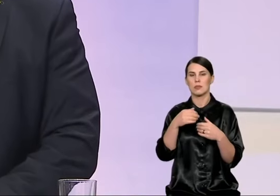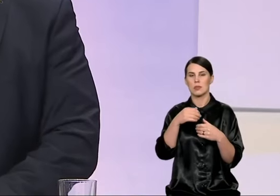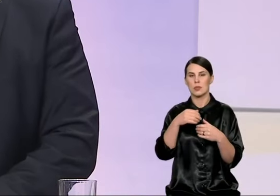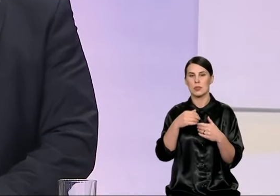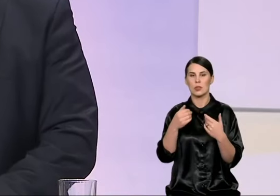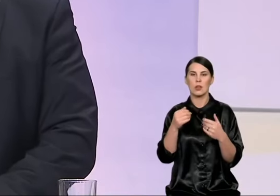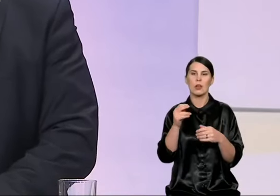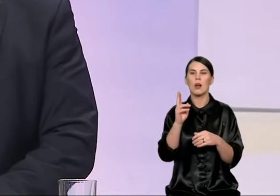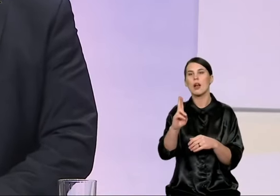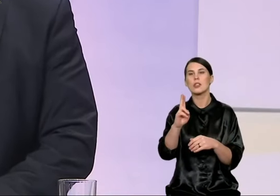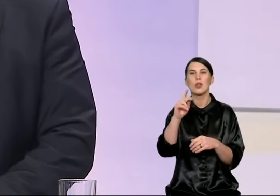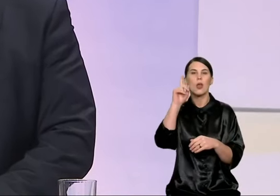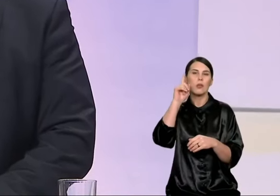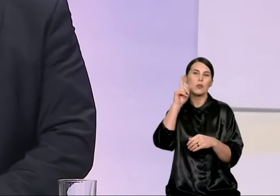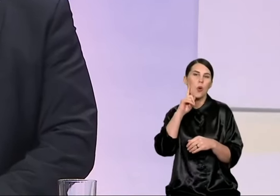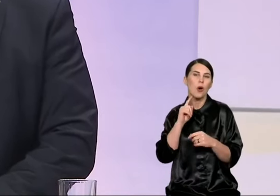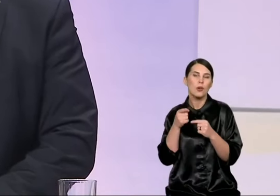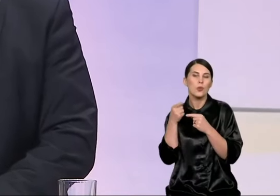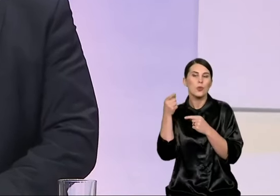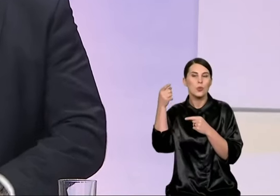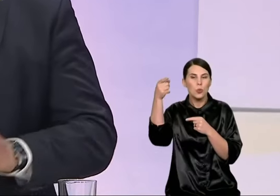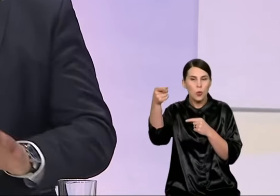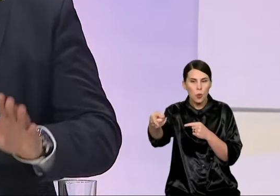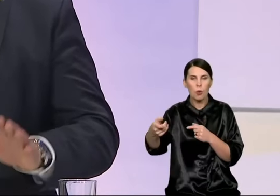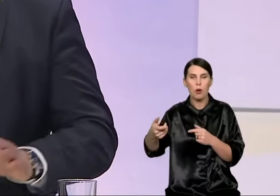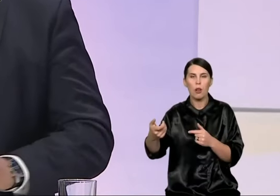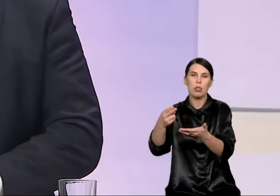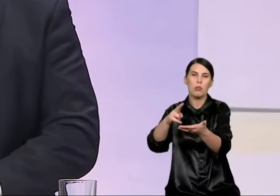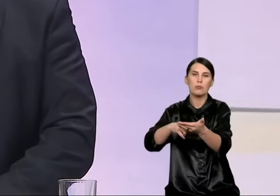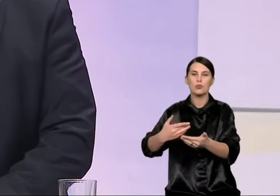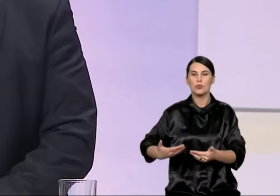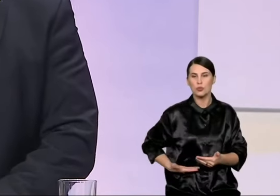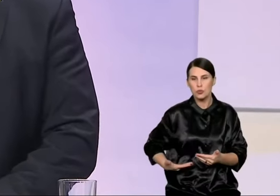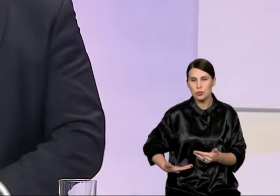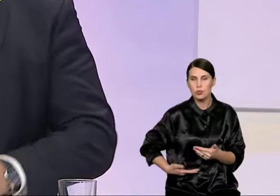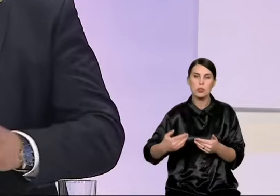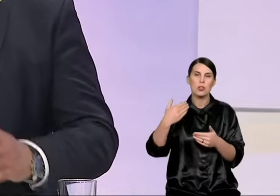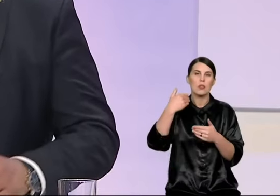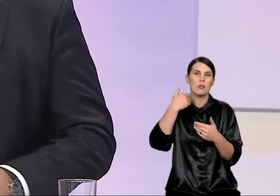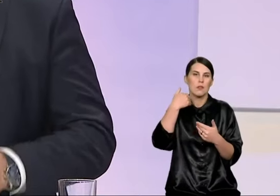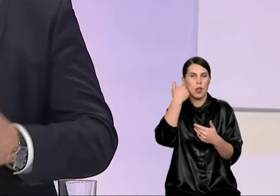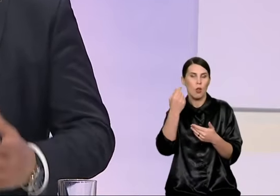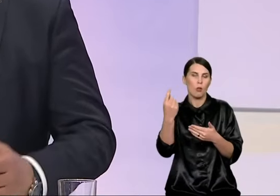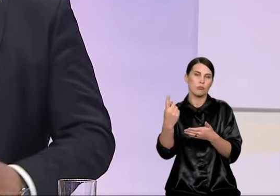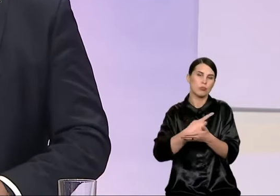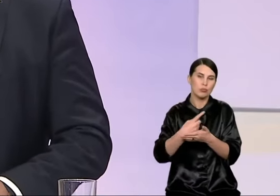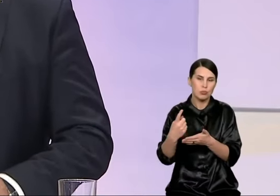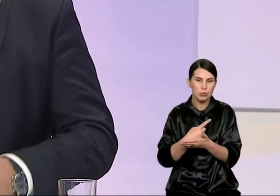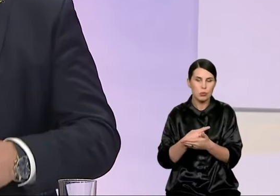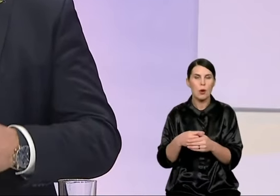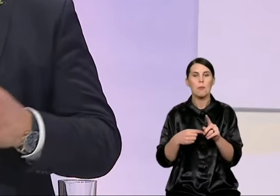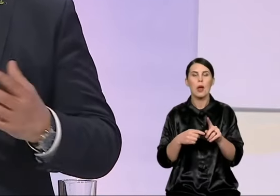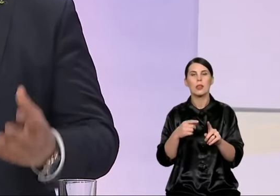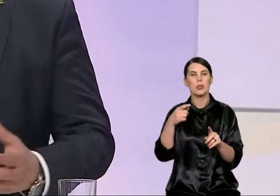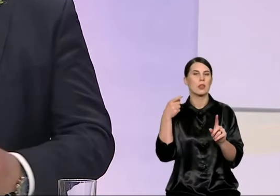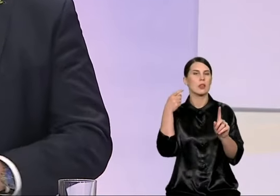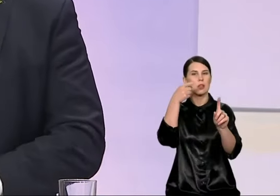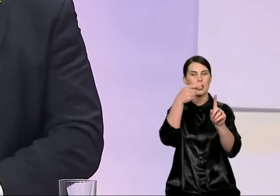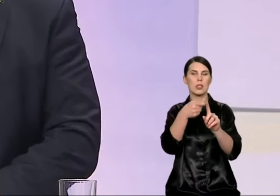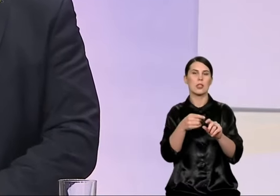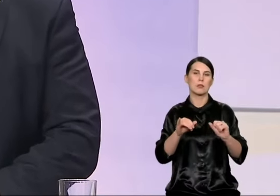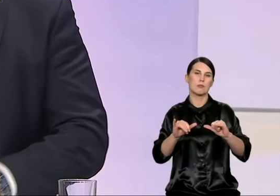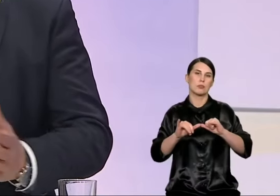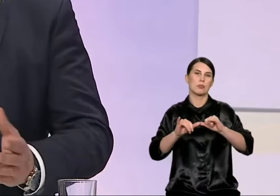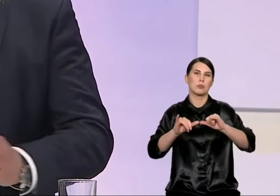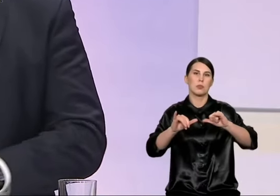de facto pasirinko gyventi toliau ir tą dalyką tikrai galima daryti. Vaskitai, mokyklų darželio tinklo plėtra, to pačiu, yra ir bendrominių stiprinimas, tai yra